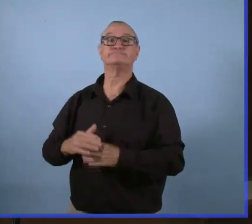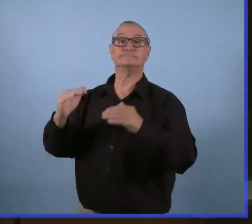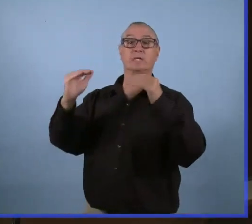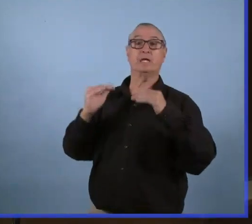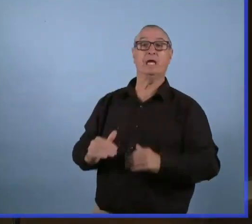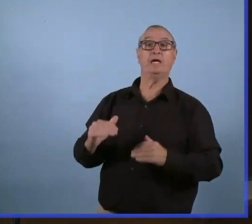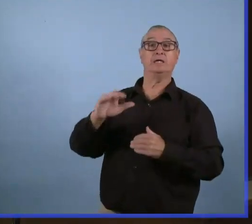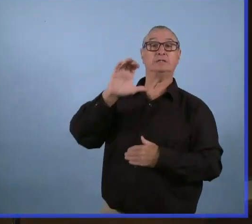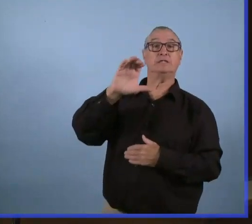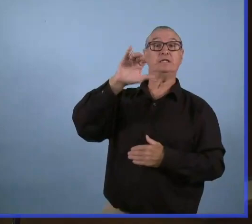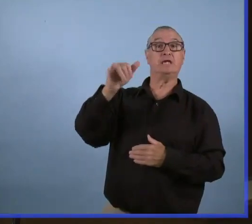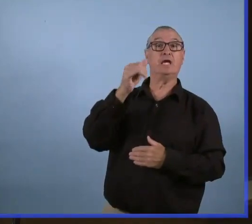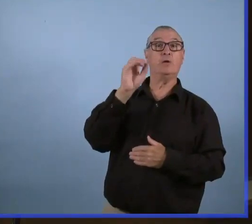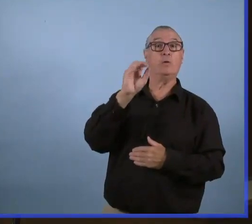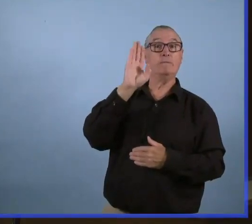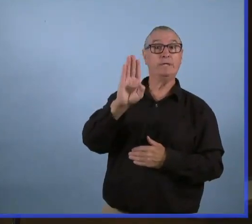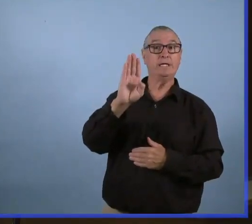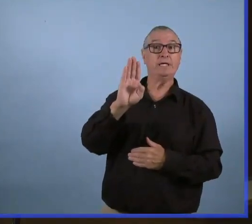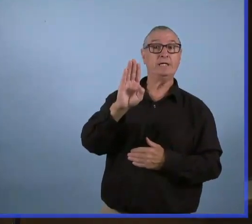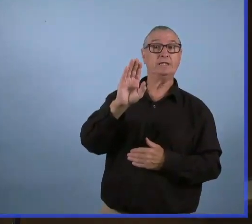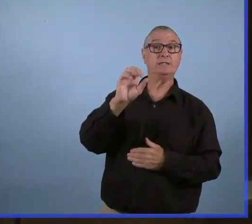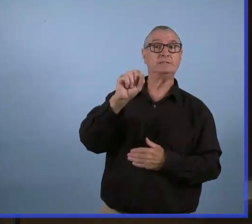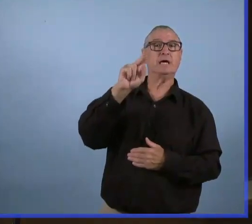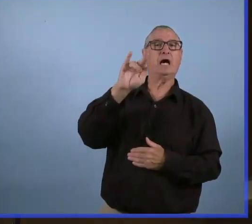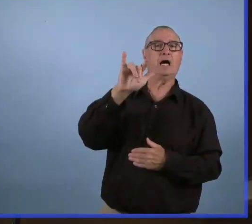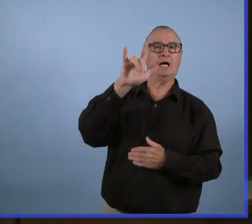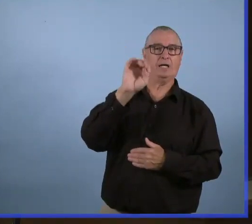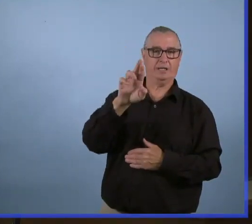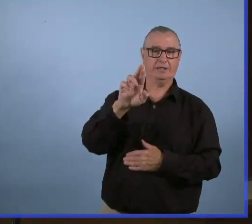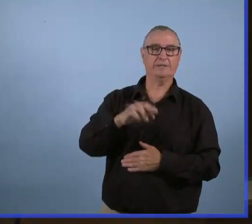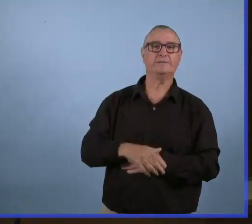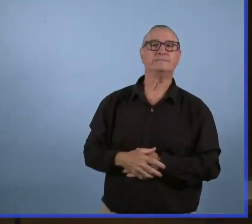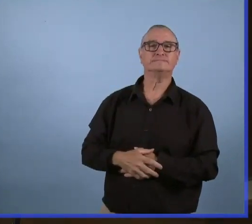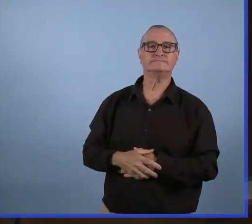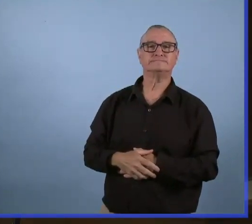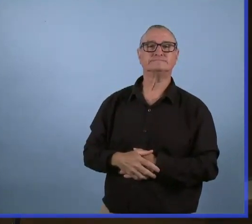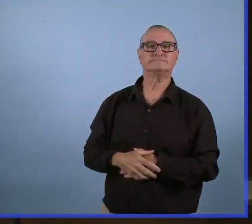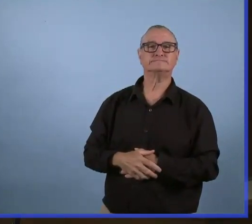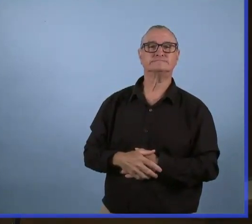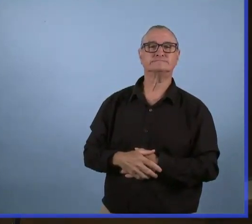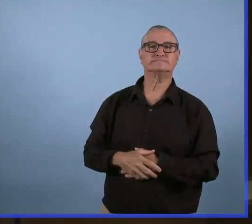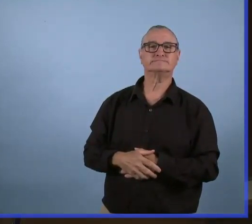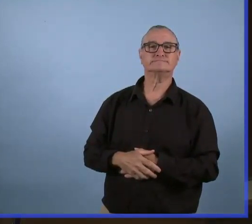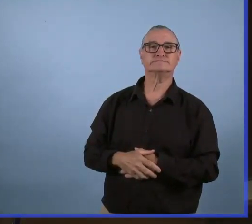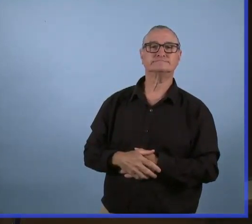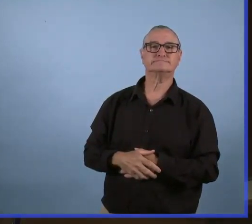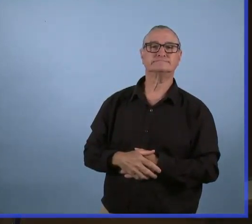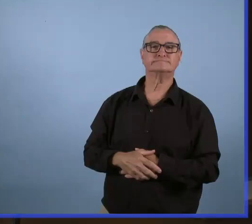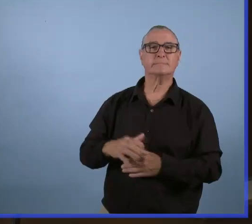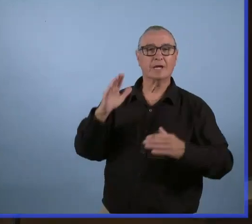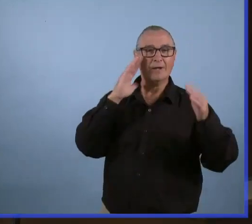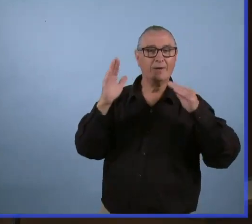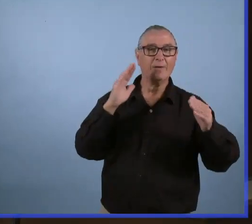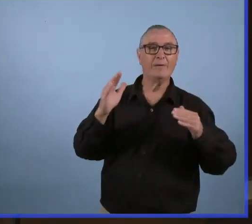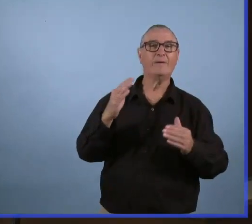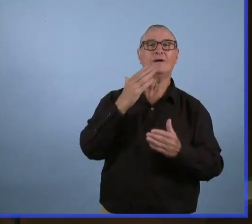De CGOB, Skyler. Bonjour, docteur Atwell, madame la ministre.